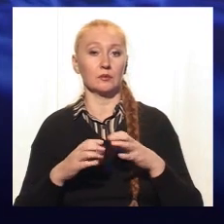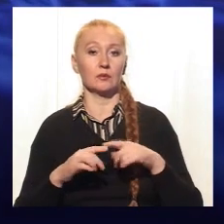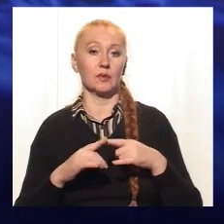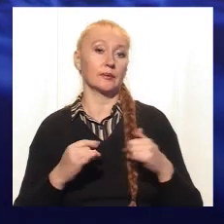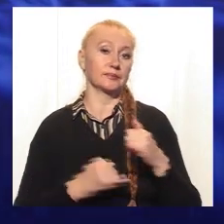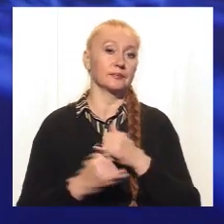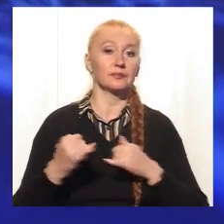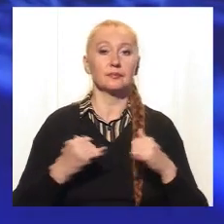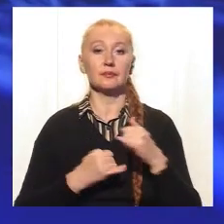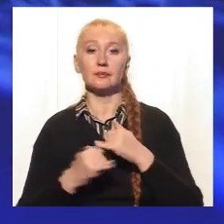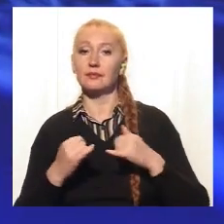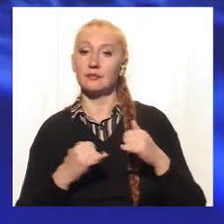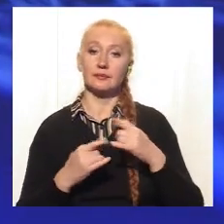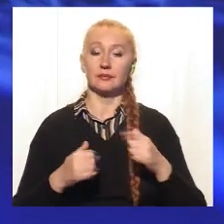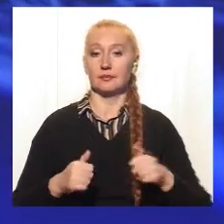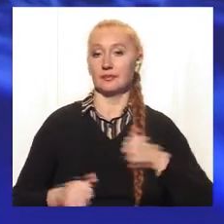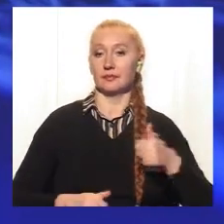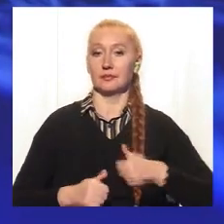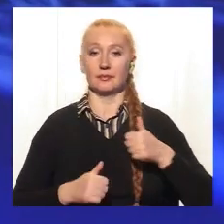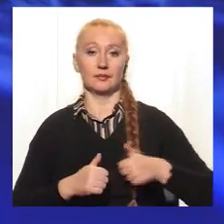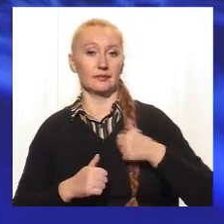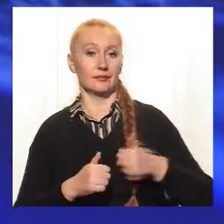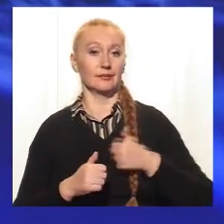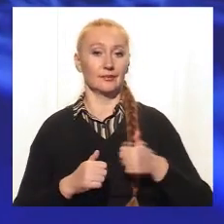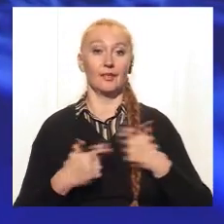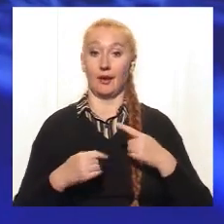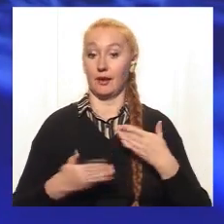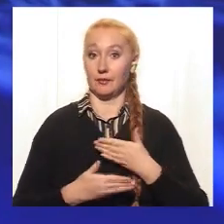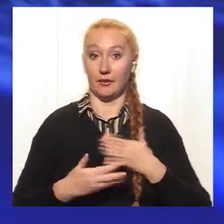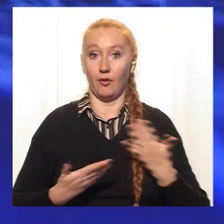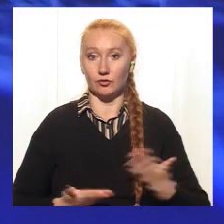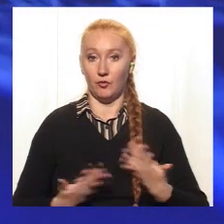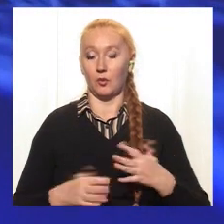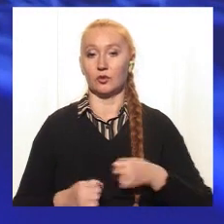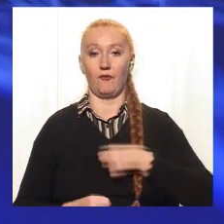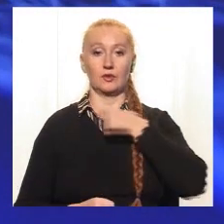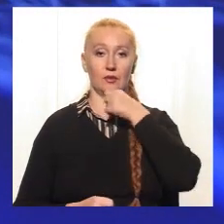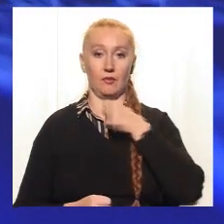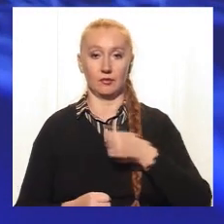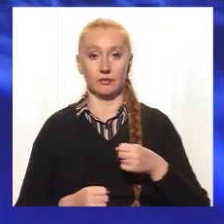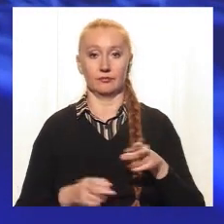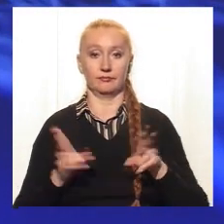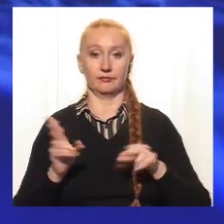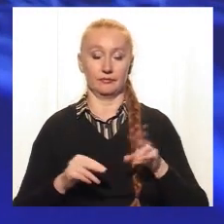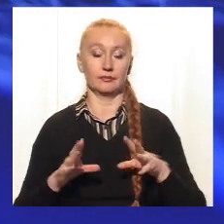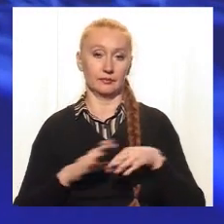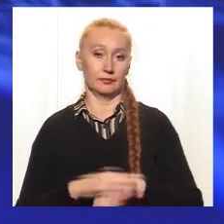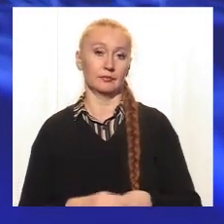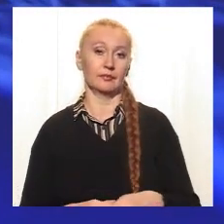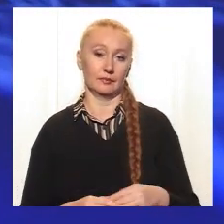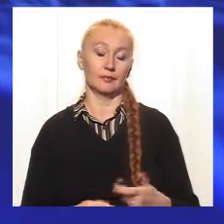обговорюється. с чем ти кажешся... То, с якщо ти займаєшся уже сексом, ти вже взрослый, значить. Це теж, я вважаю,